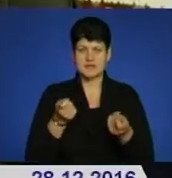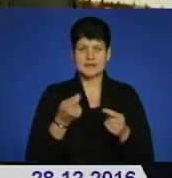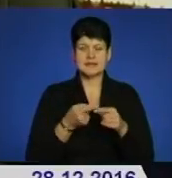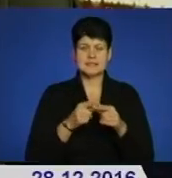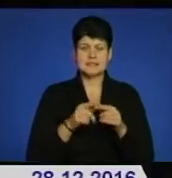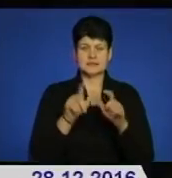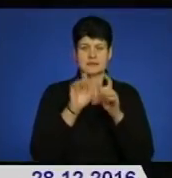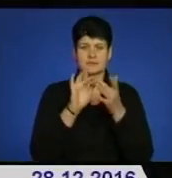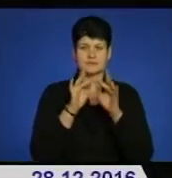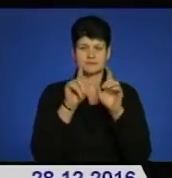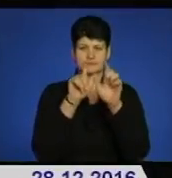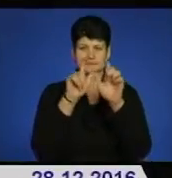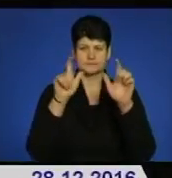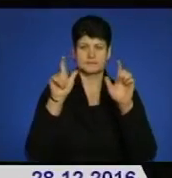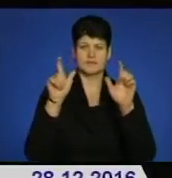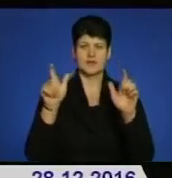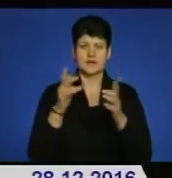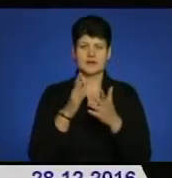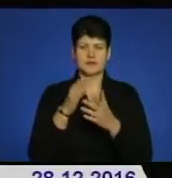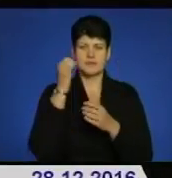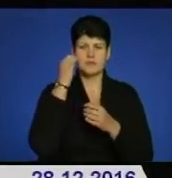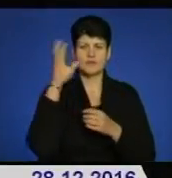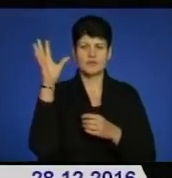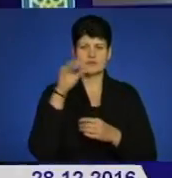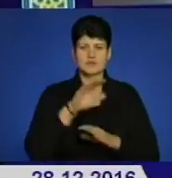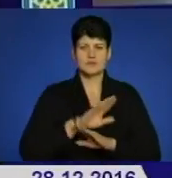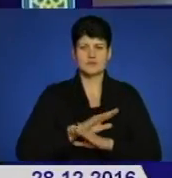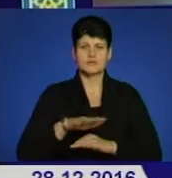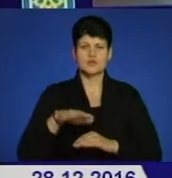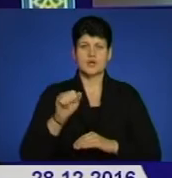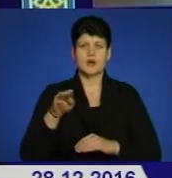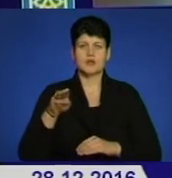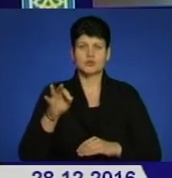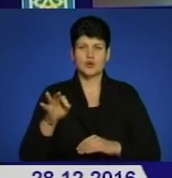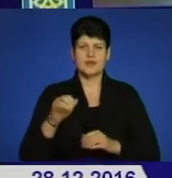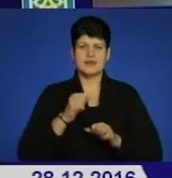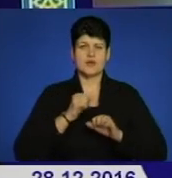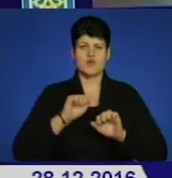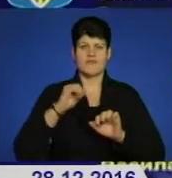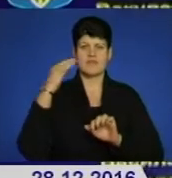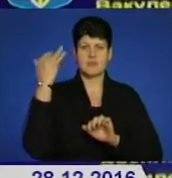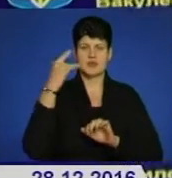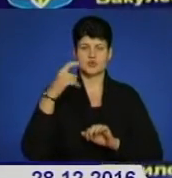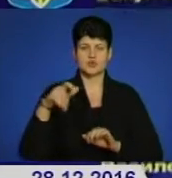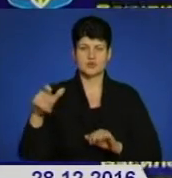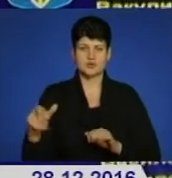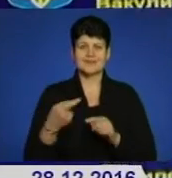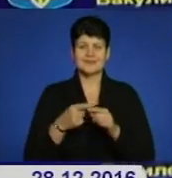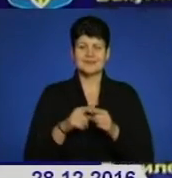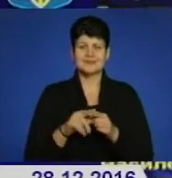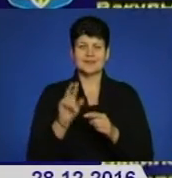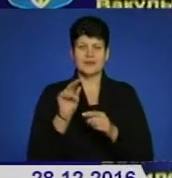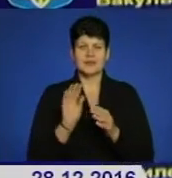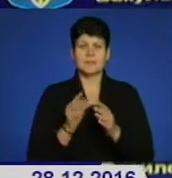знак наповнений інформацією про загиблих бійців в зоні антитерористичної операції та героїв Небесної сотні. Мультимедійні дані системи